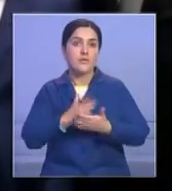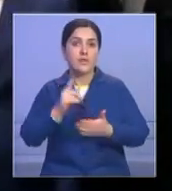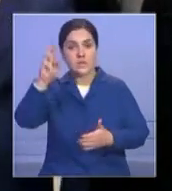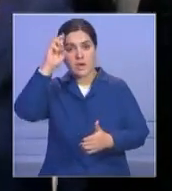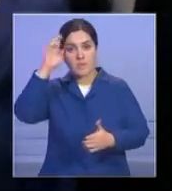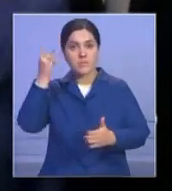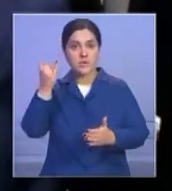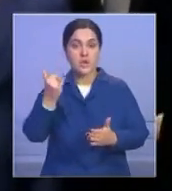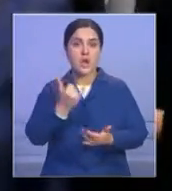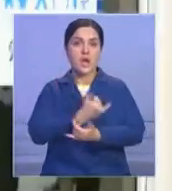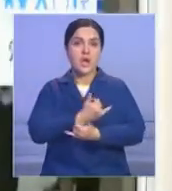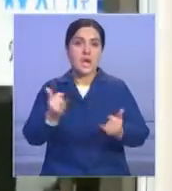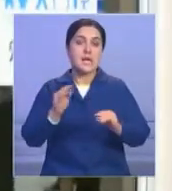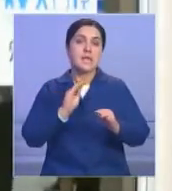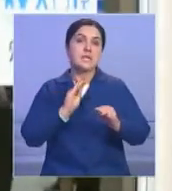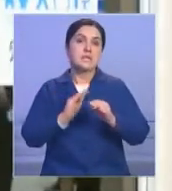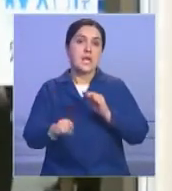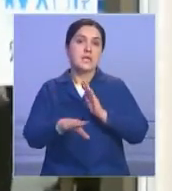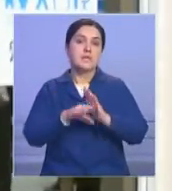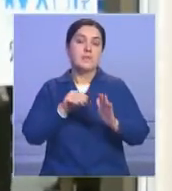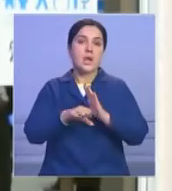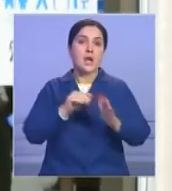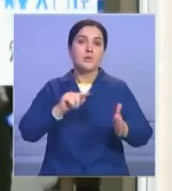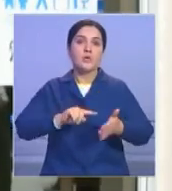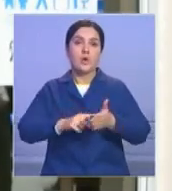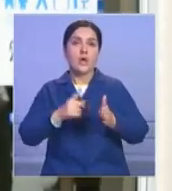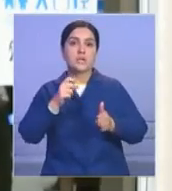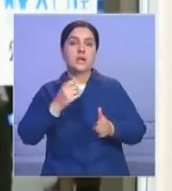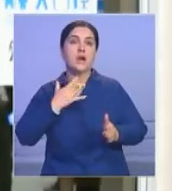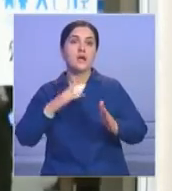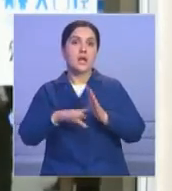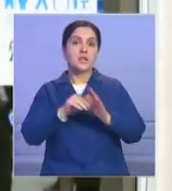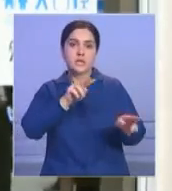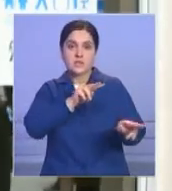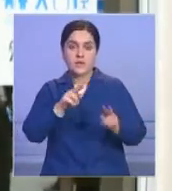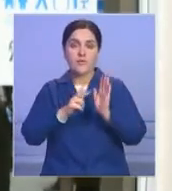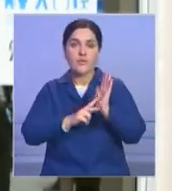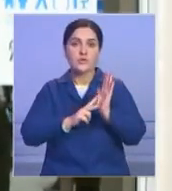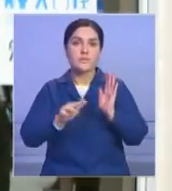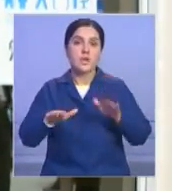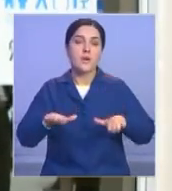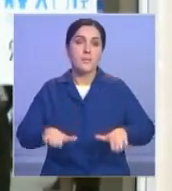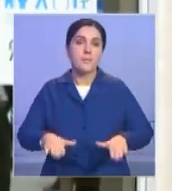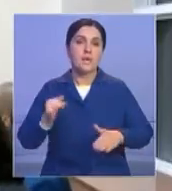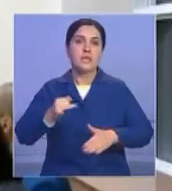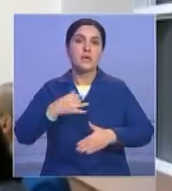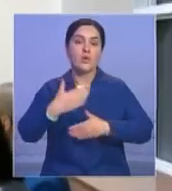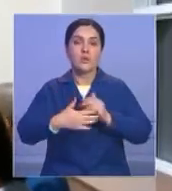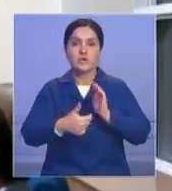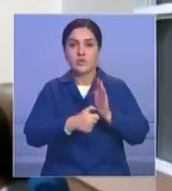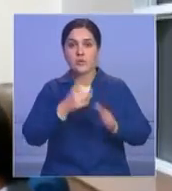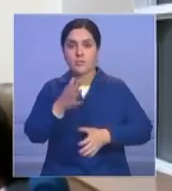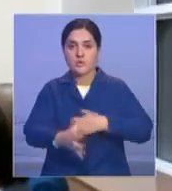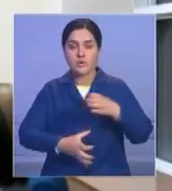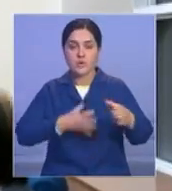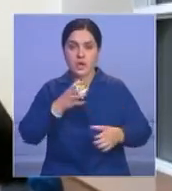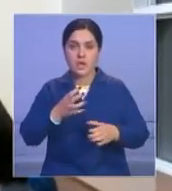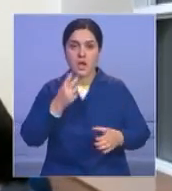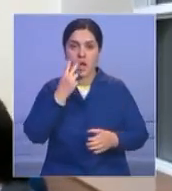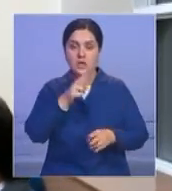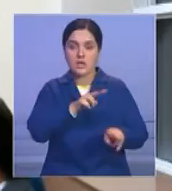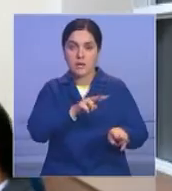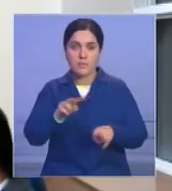В стране организованы почти 10 тысяч избирательных участков. За голосованием следят 80 тысяч местных и около 600 международных